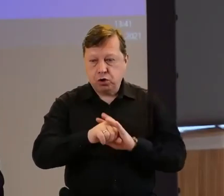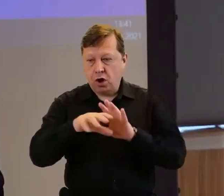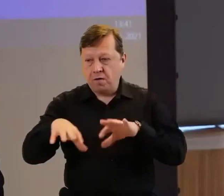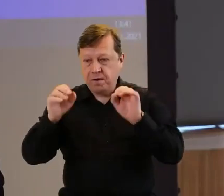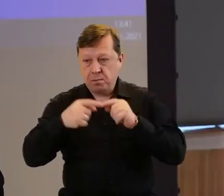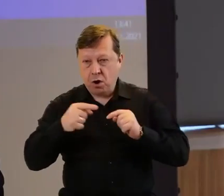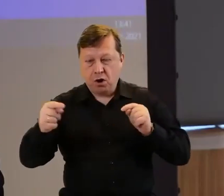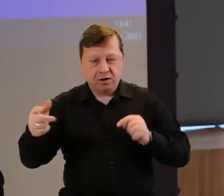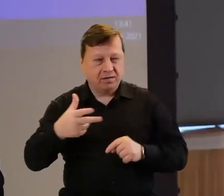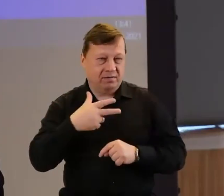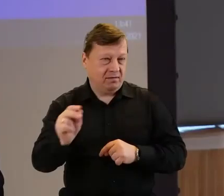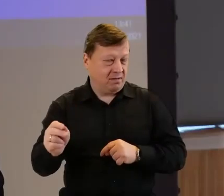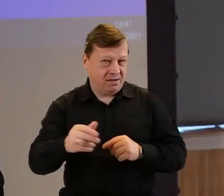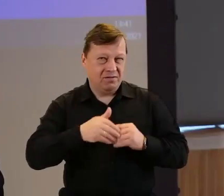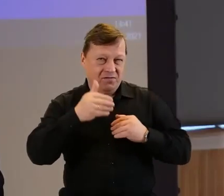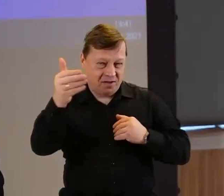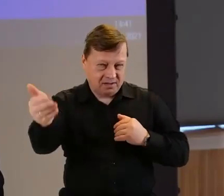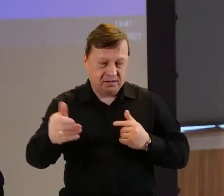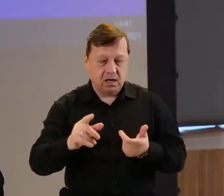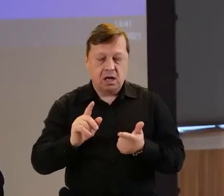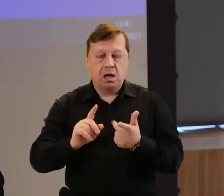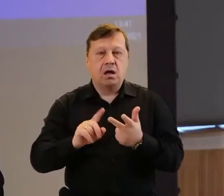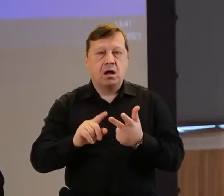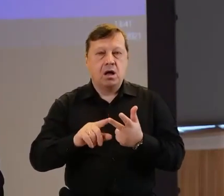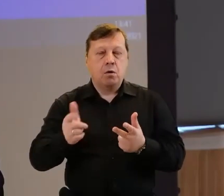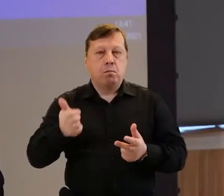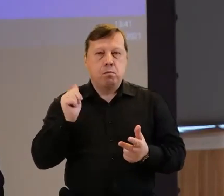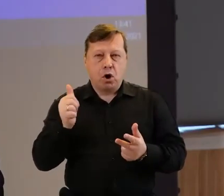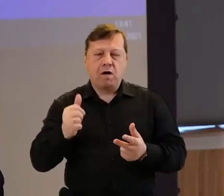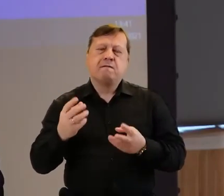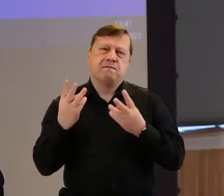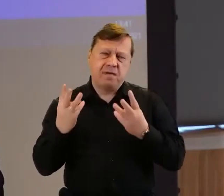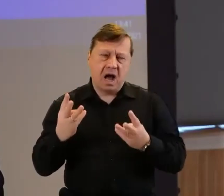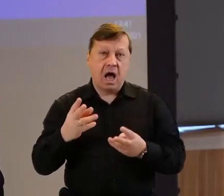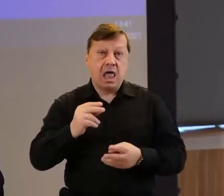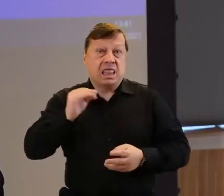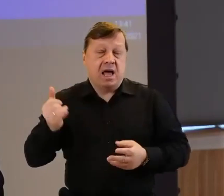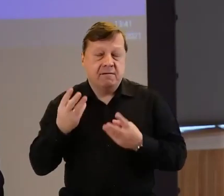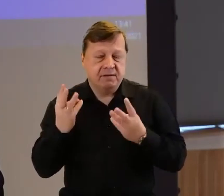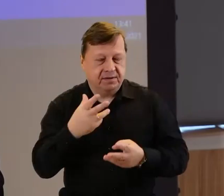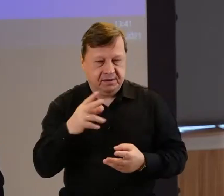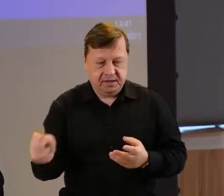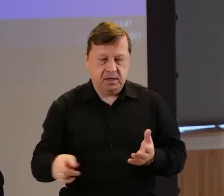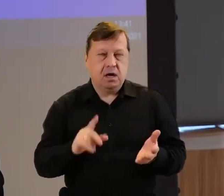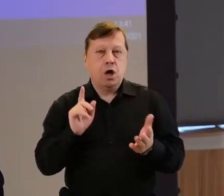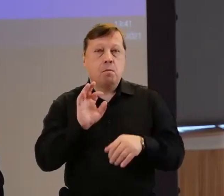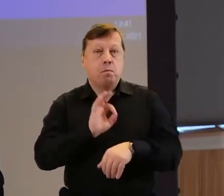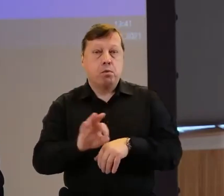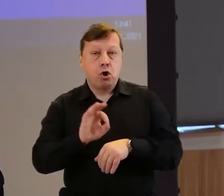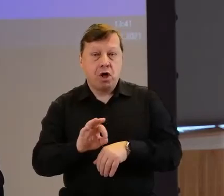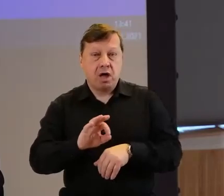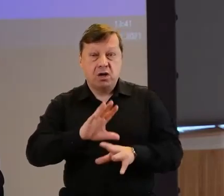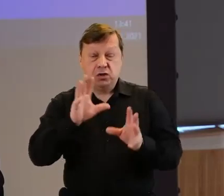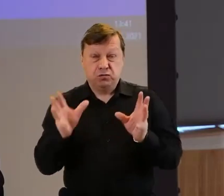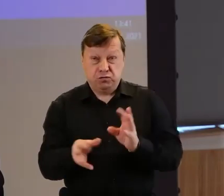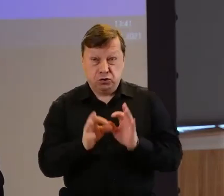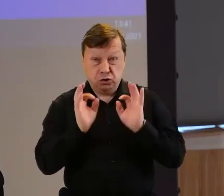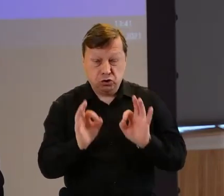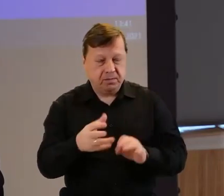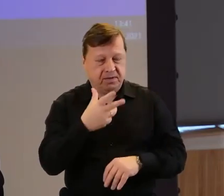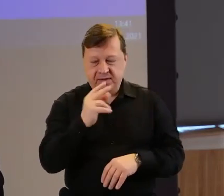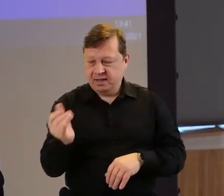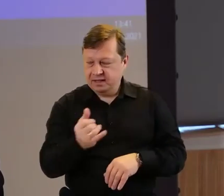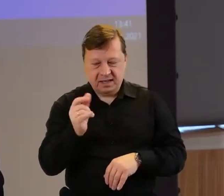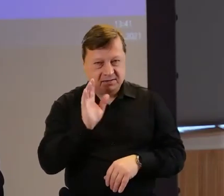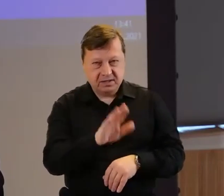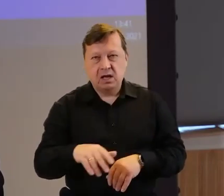profesjonalizm jest ważny, ale nie najważniejszy, projekty nie załatwią wszystkich spraw, a pożytek publiczny